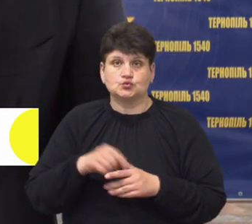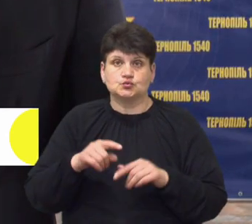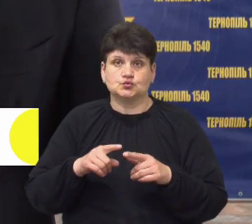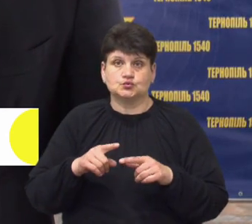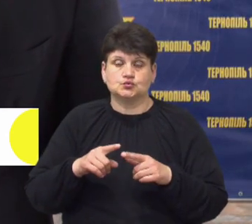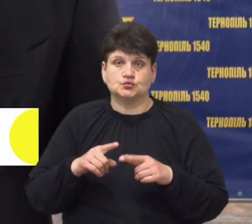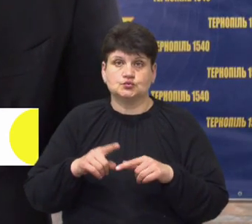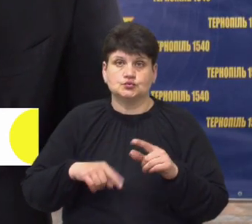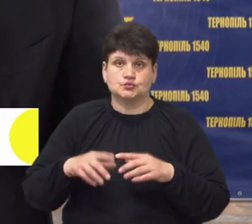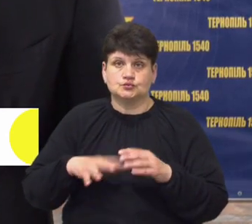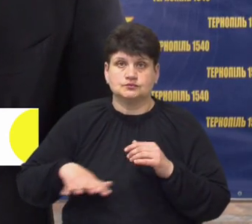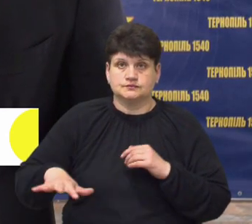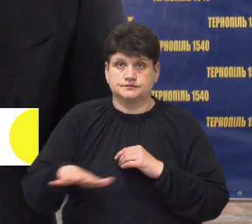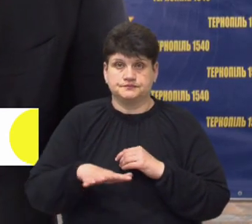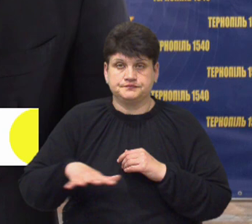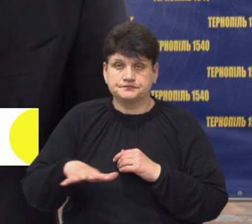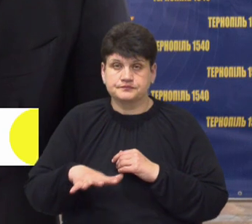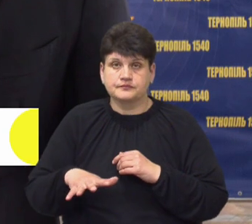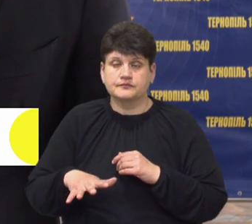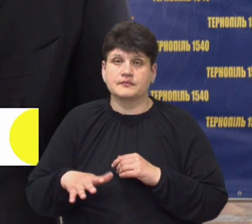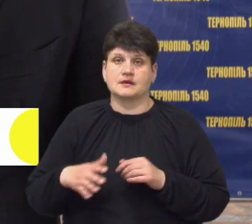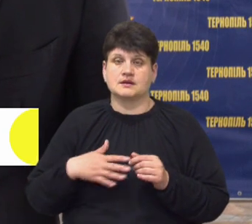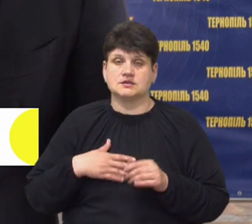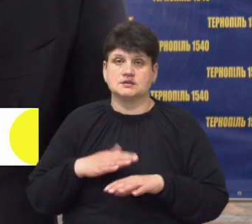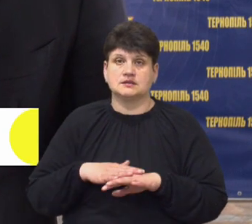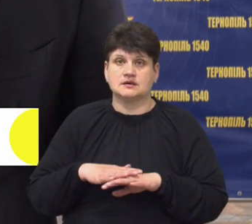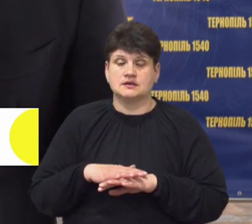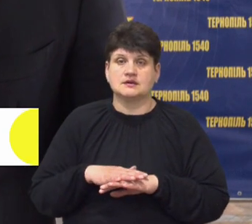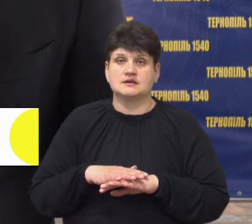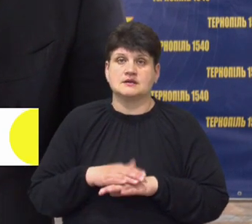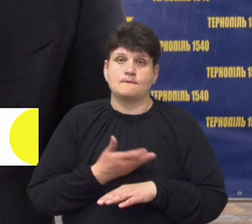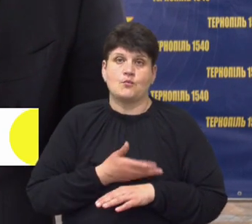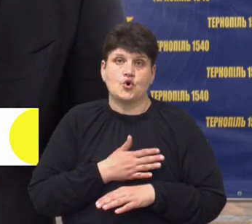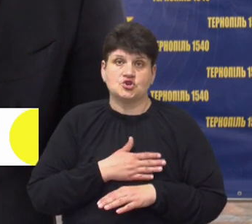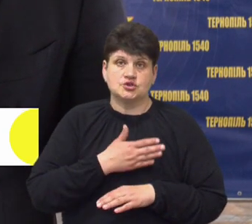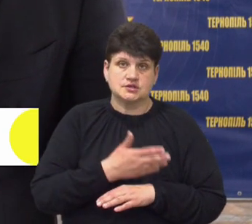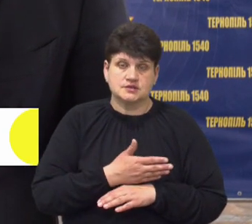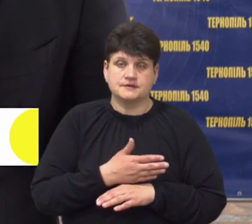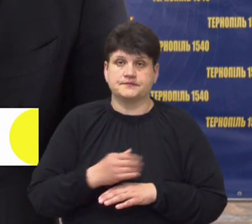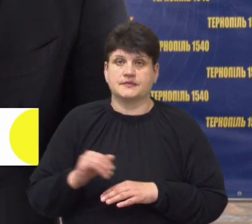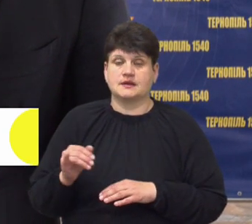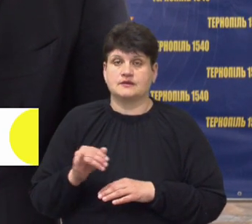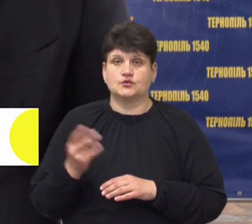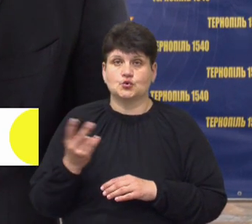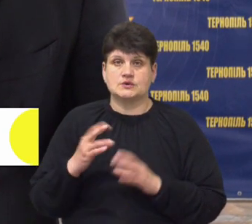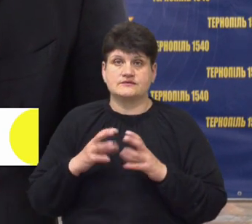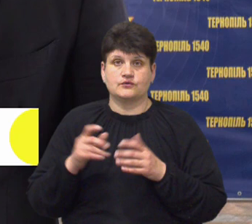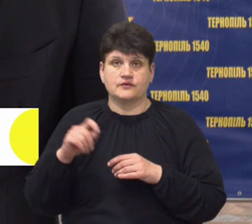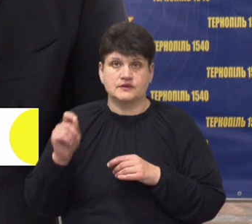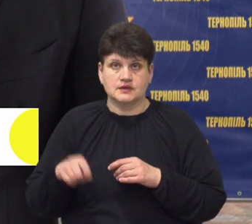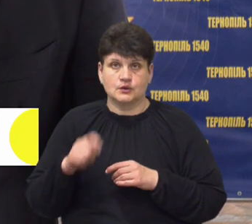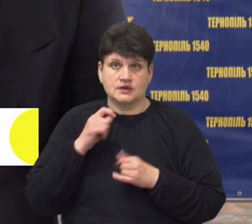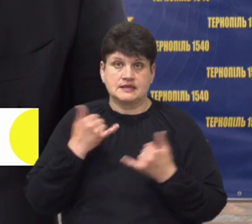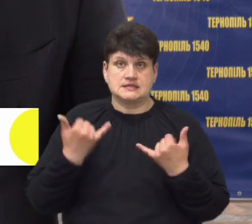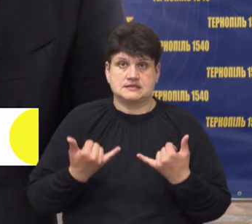аналогія між судьбою Польщі з Другої світової війни і Україну зараз. Так,